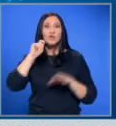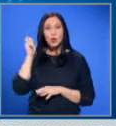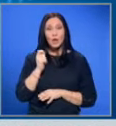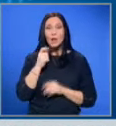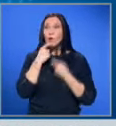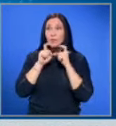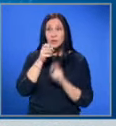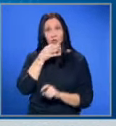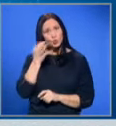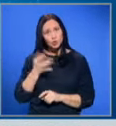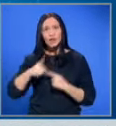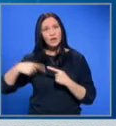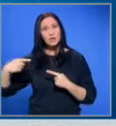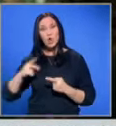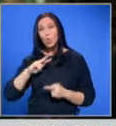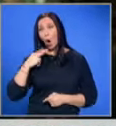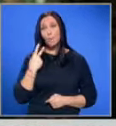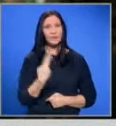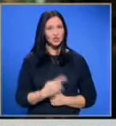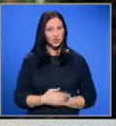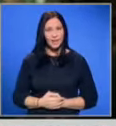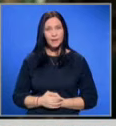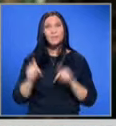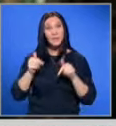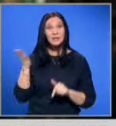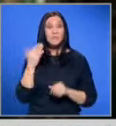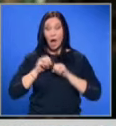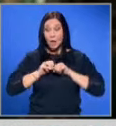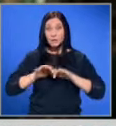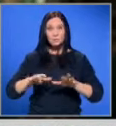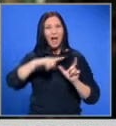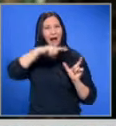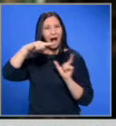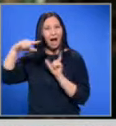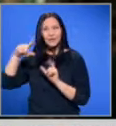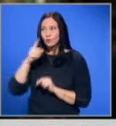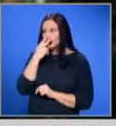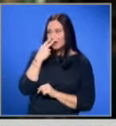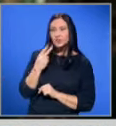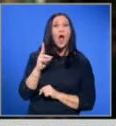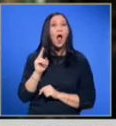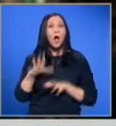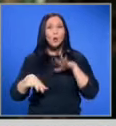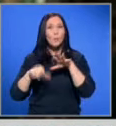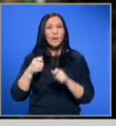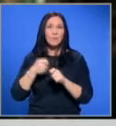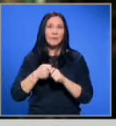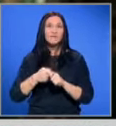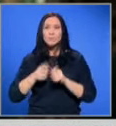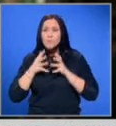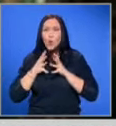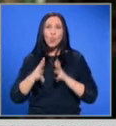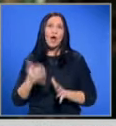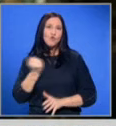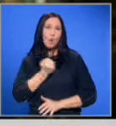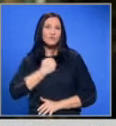Коментира случай в традиционното си обращение. Днес бяха разпространени кадри, на които се вижда как окупаторите извършват брутално убийство